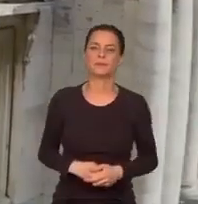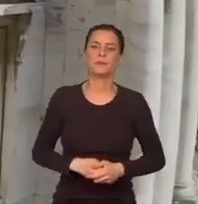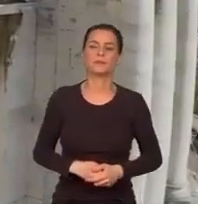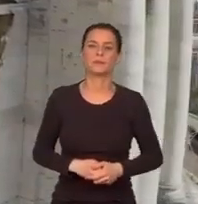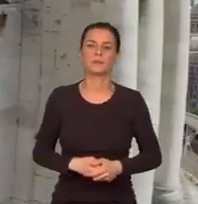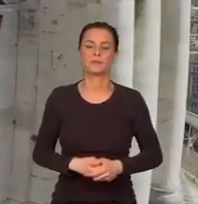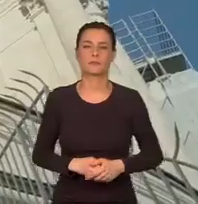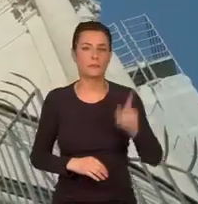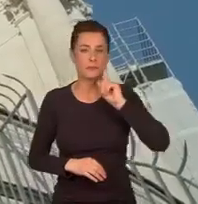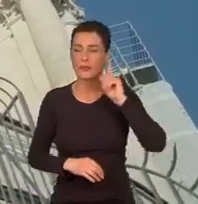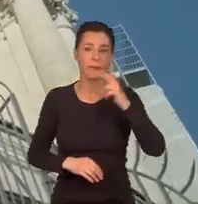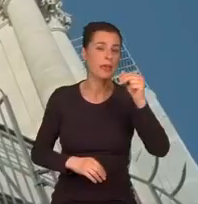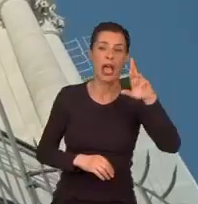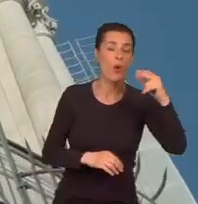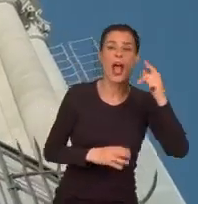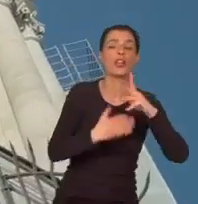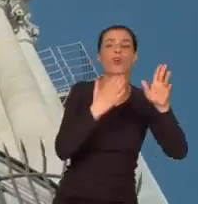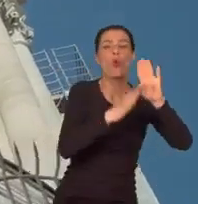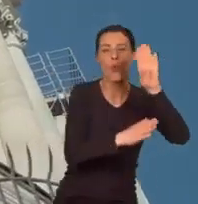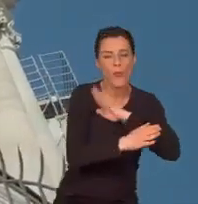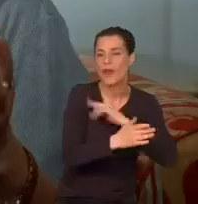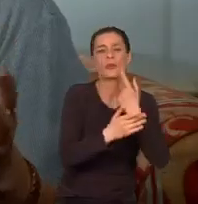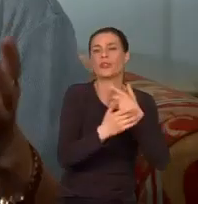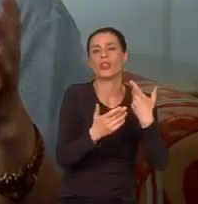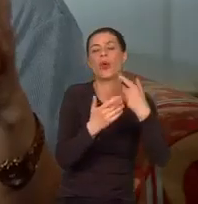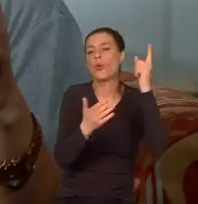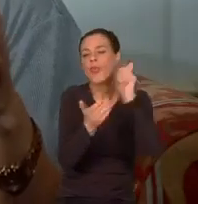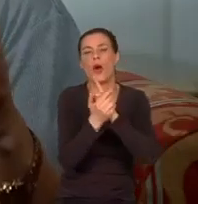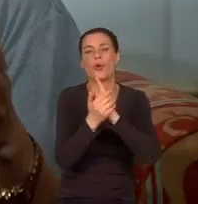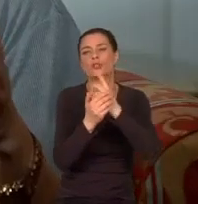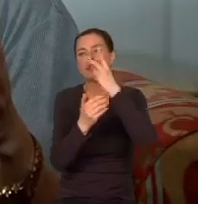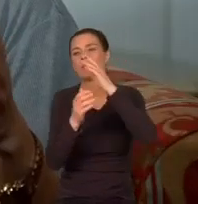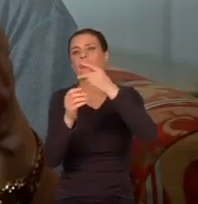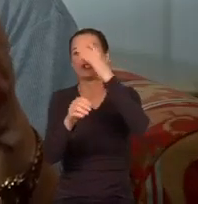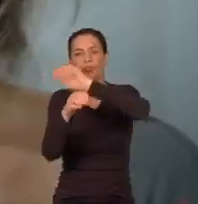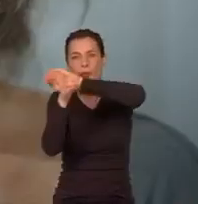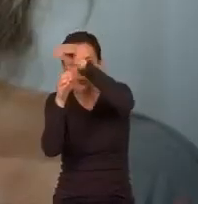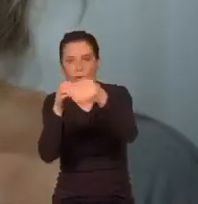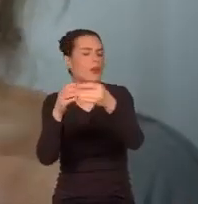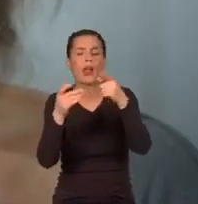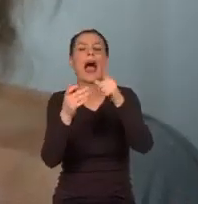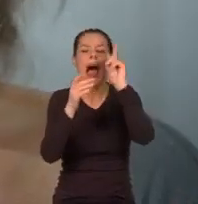Michał Anioł nie dożył ukończenia kopuły, ale tym, co udało mu się dokończyć, był bęben.